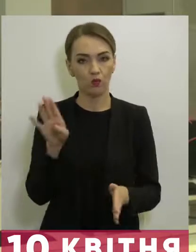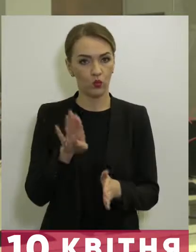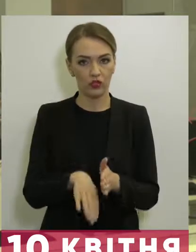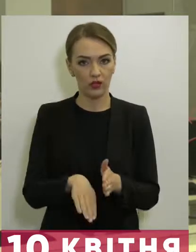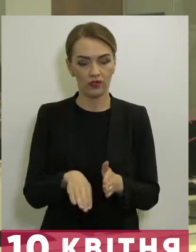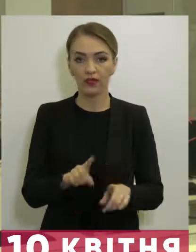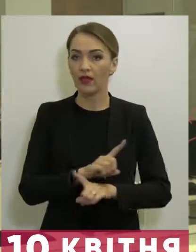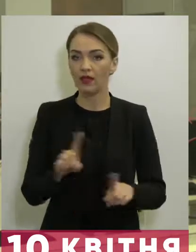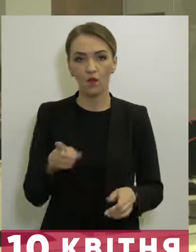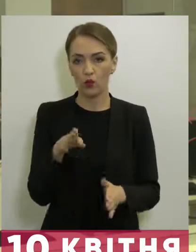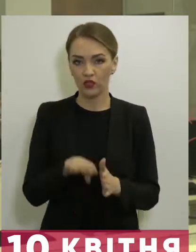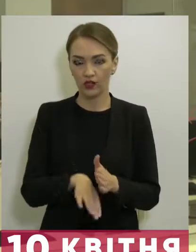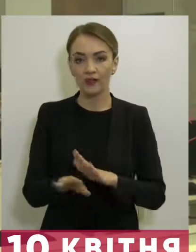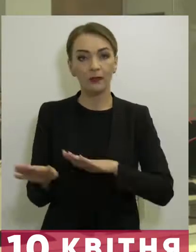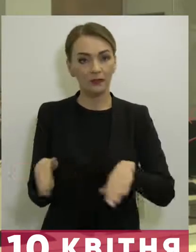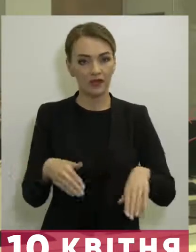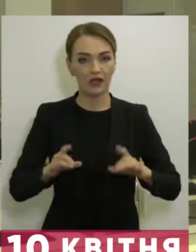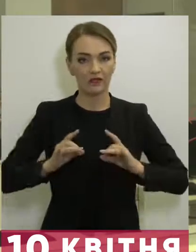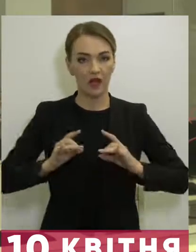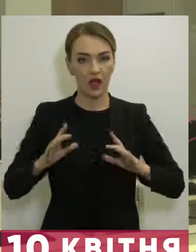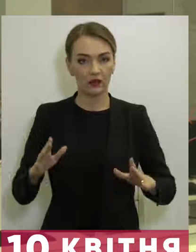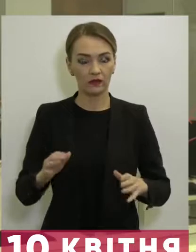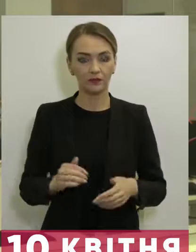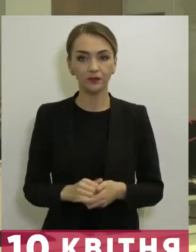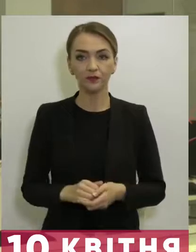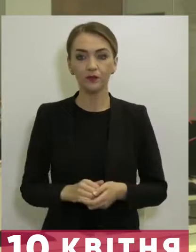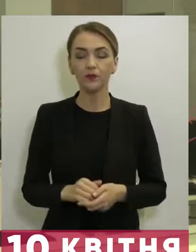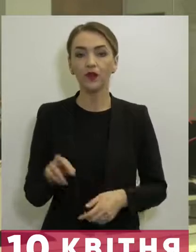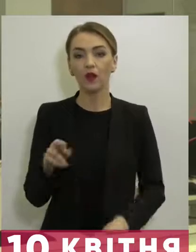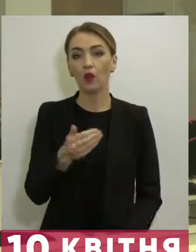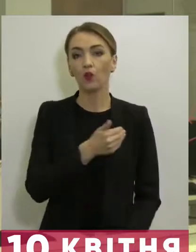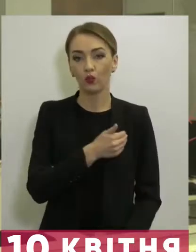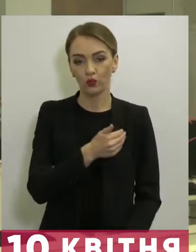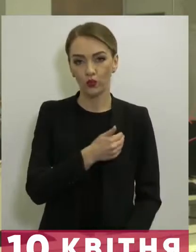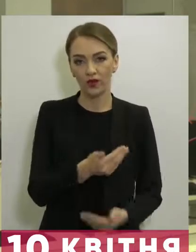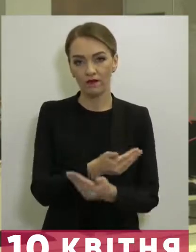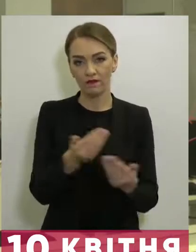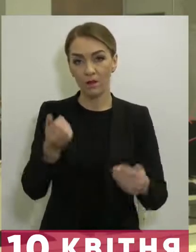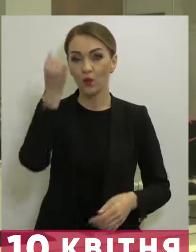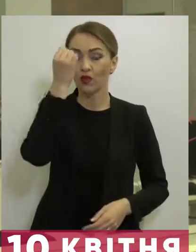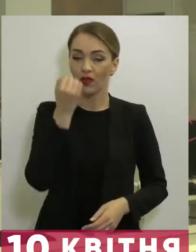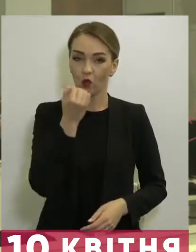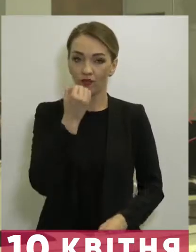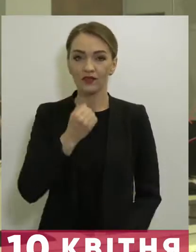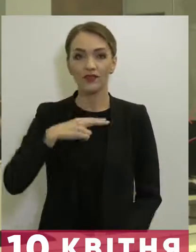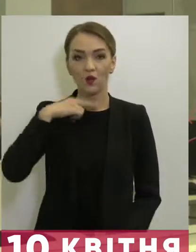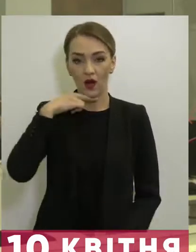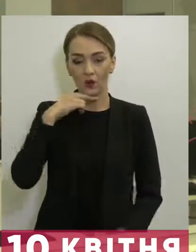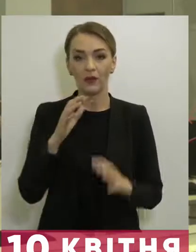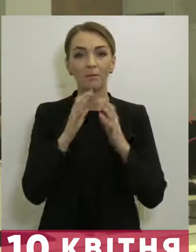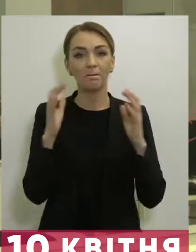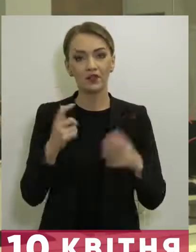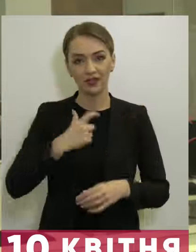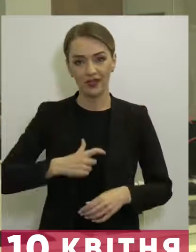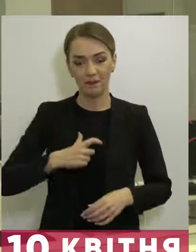після свят. Я хочу вам подякувати за увагу. Бережіть